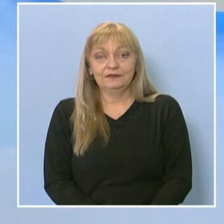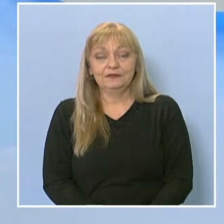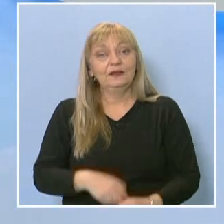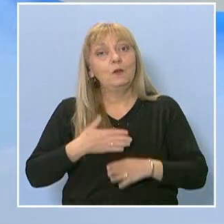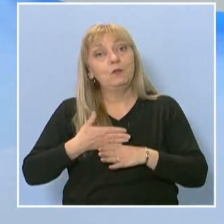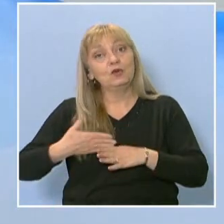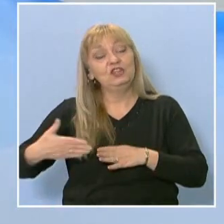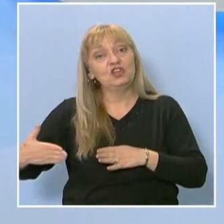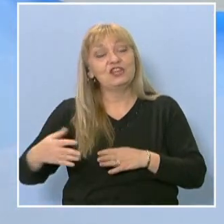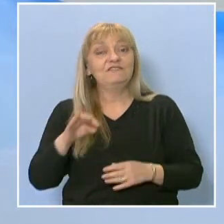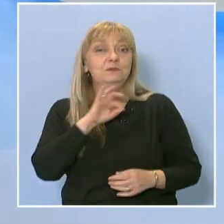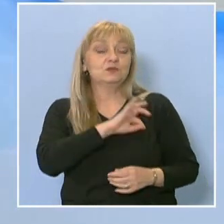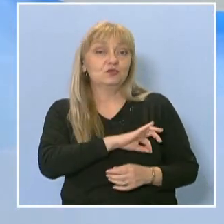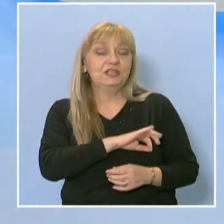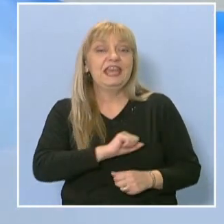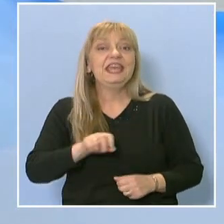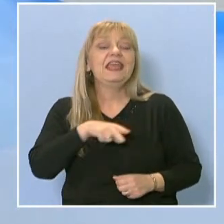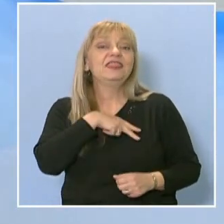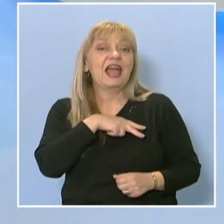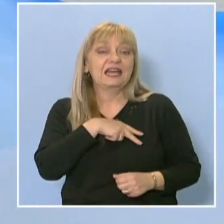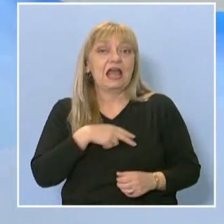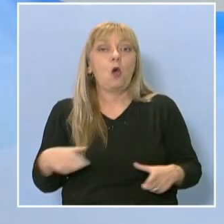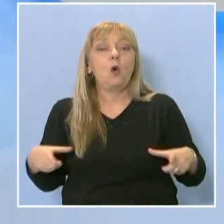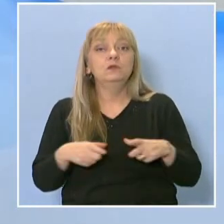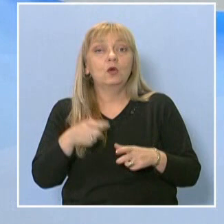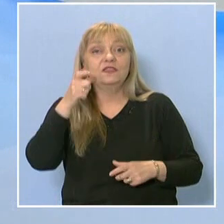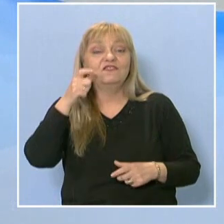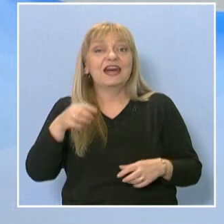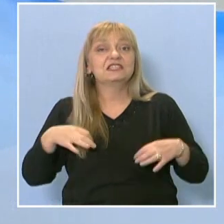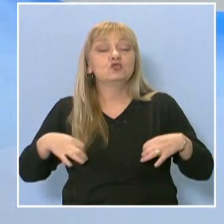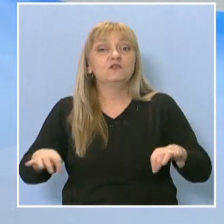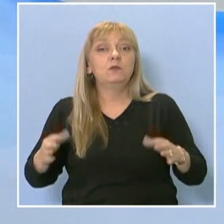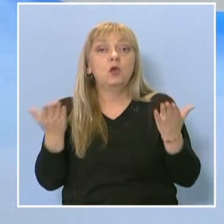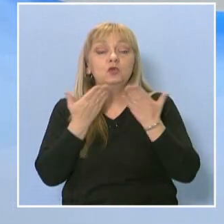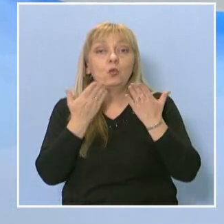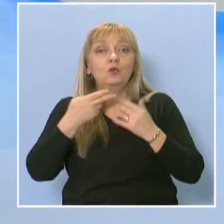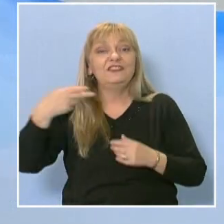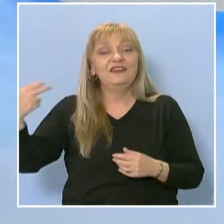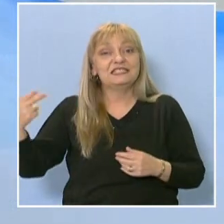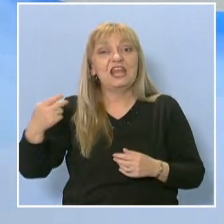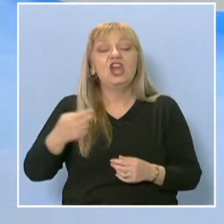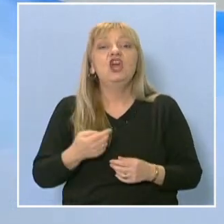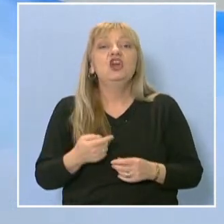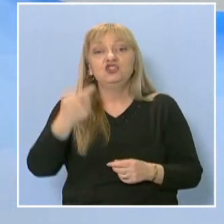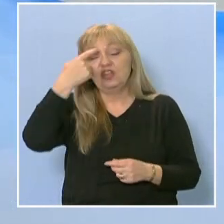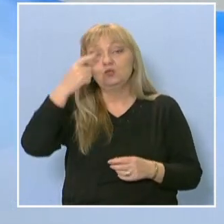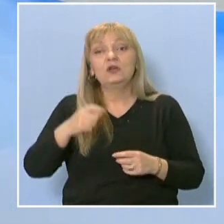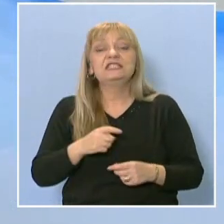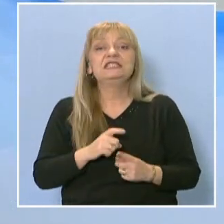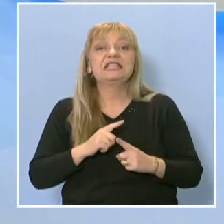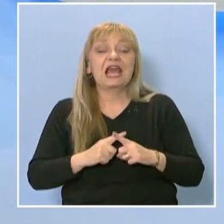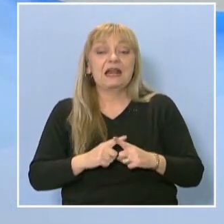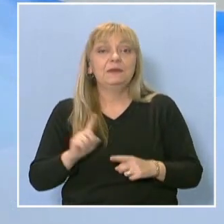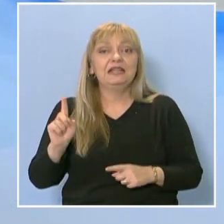Продължаваме с постижения и награди. Отборът на Варнинския свободен университет Черноризец храбър е на първо място в